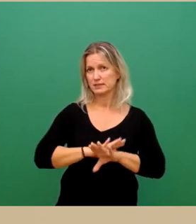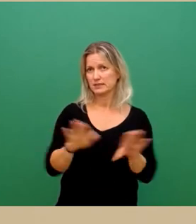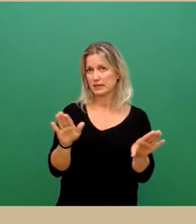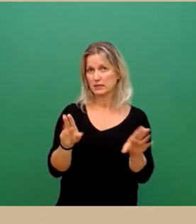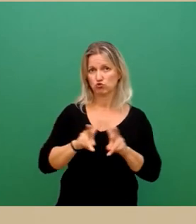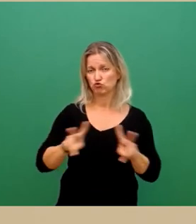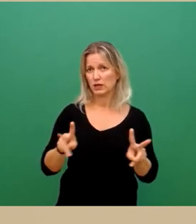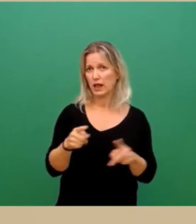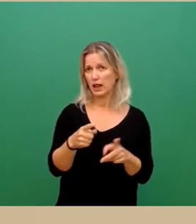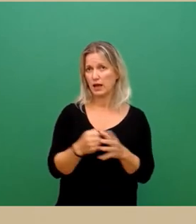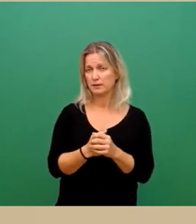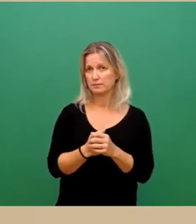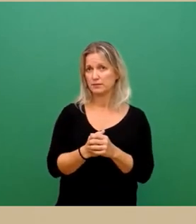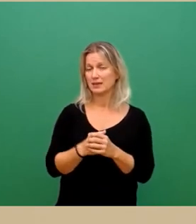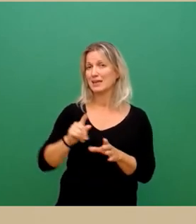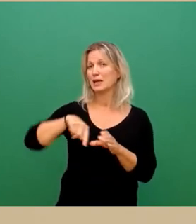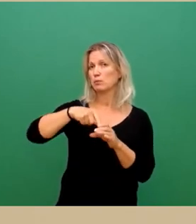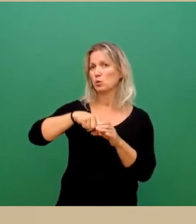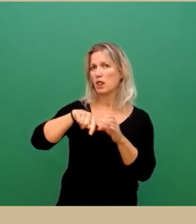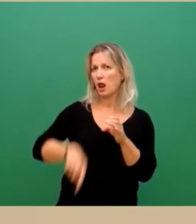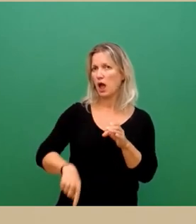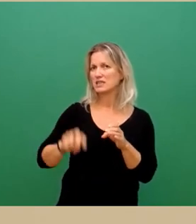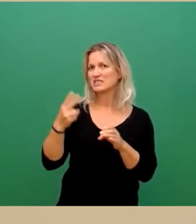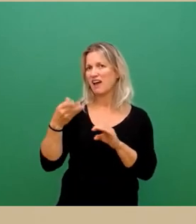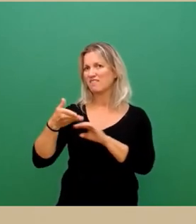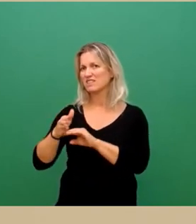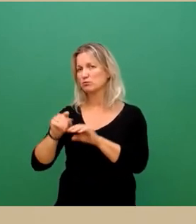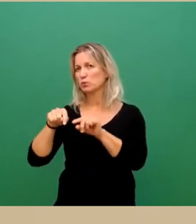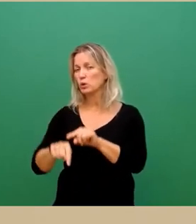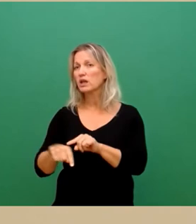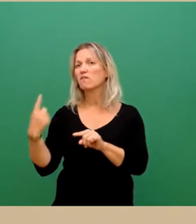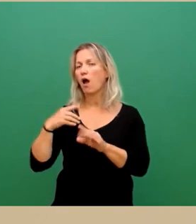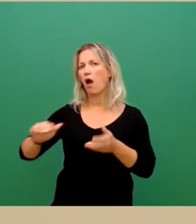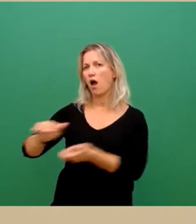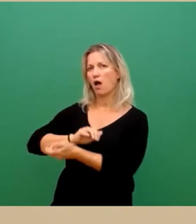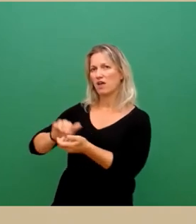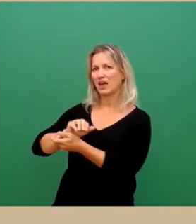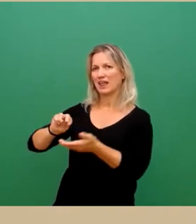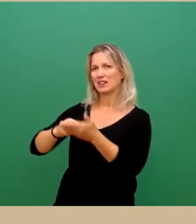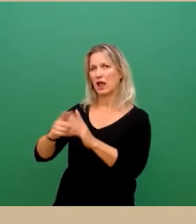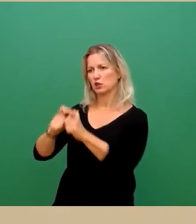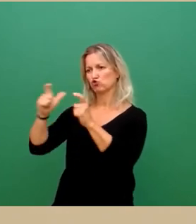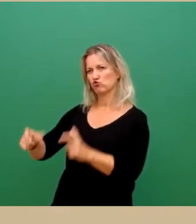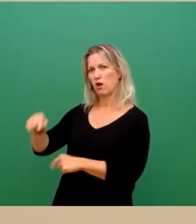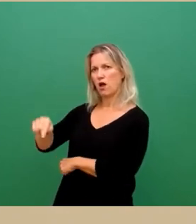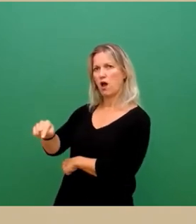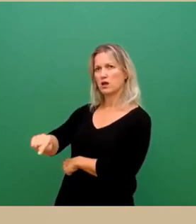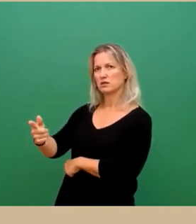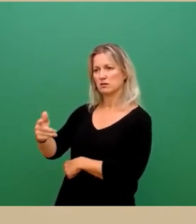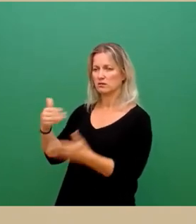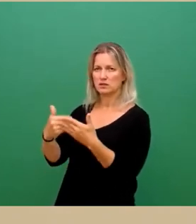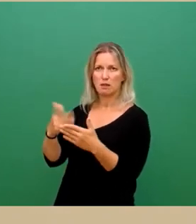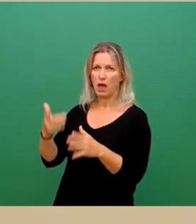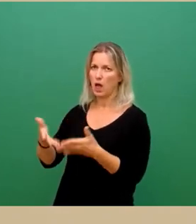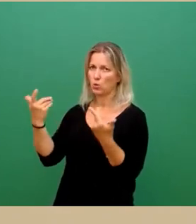Bei der Brunnenanlage die zwei Fischbrunnen ist wegen einer Havarie im Technikschacht seit Anfang August ebenfalls außer Betrieb genommen.